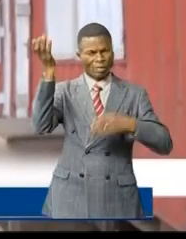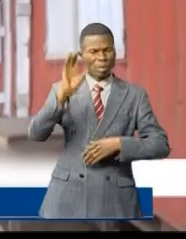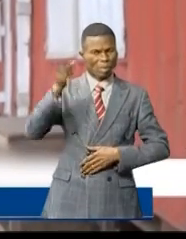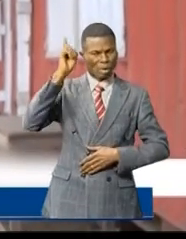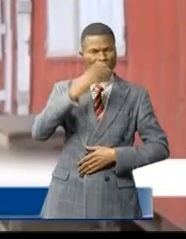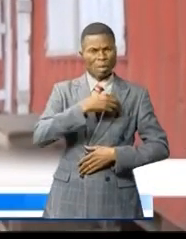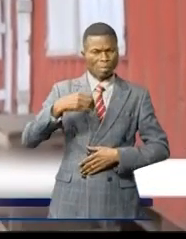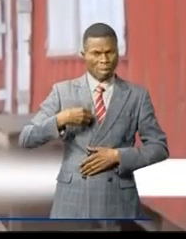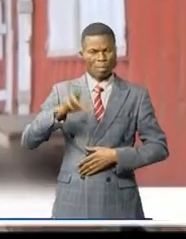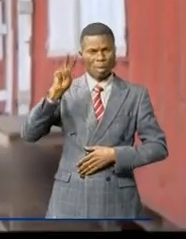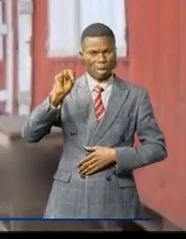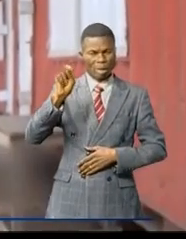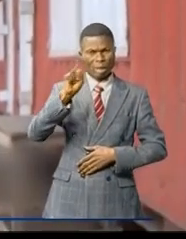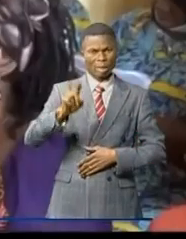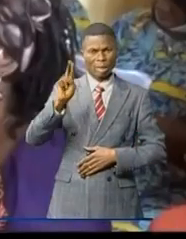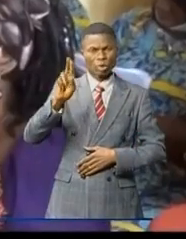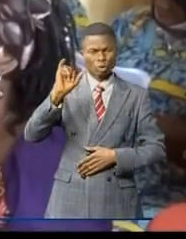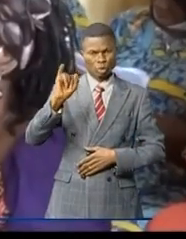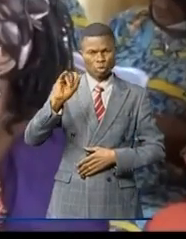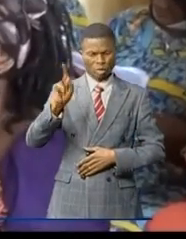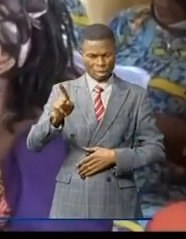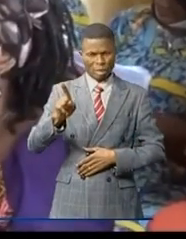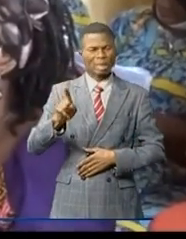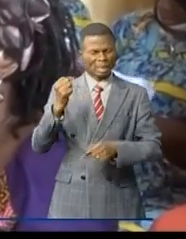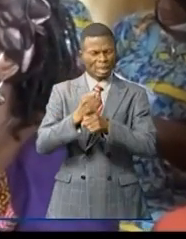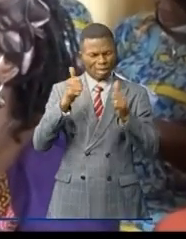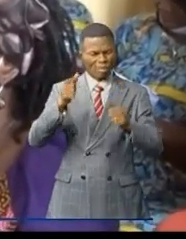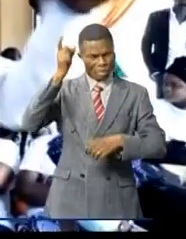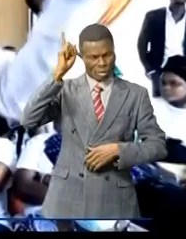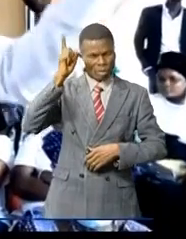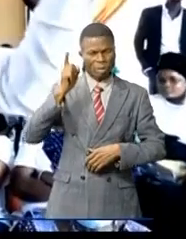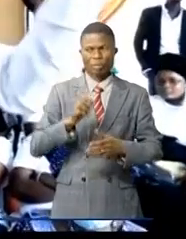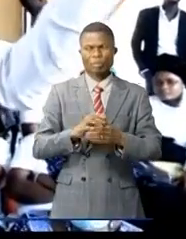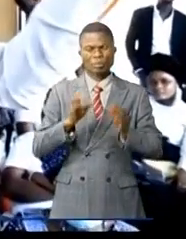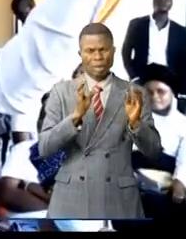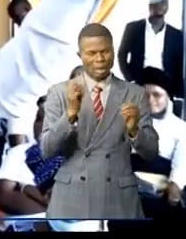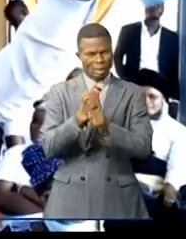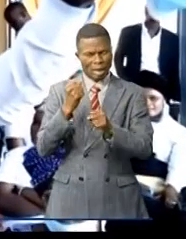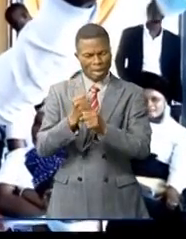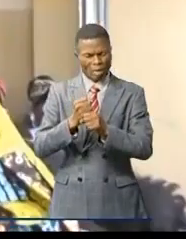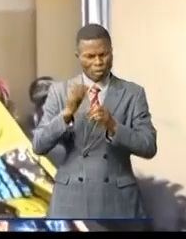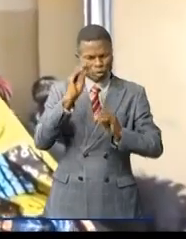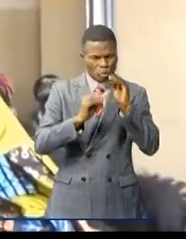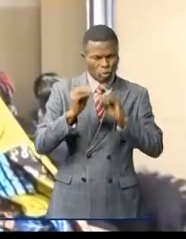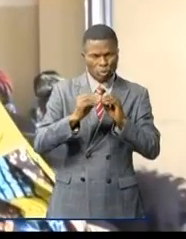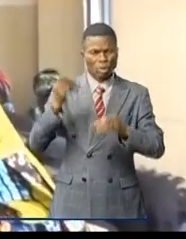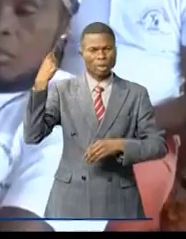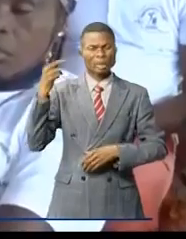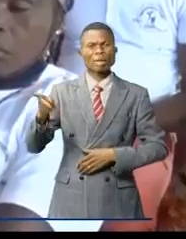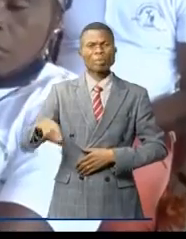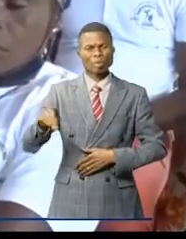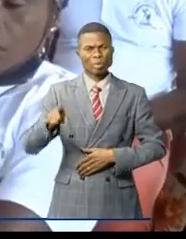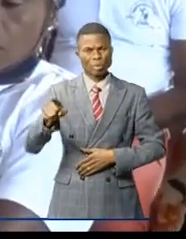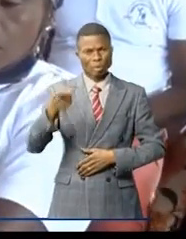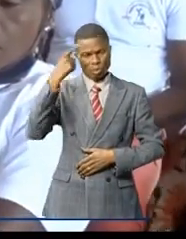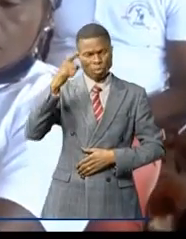Maman, c'est les traces. Pour y parvenir, elles entreprennent des actions de charme auprès des députés provinciaux